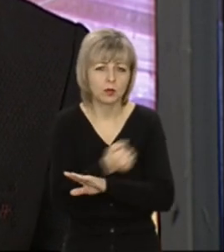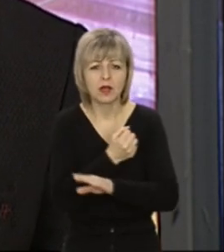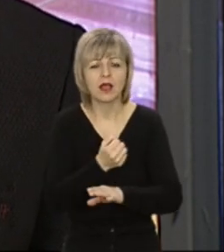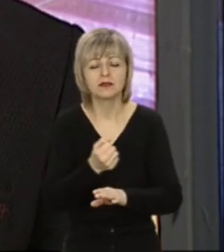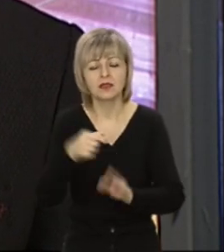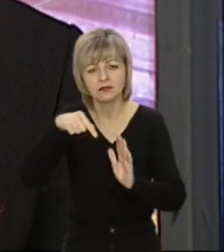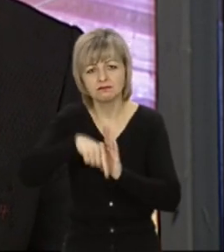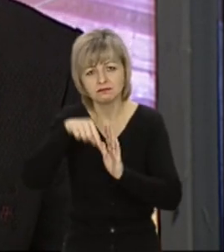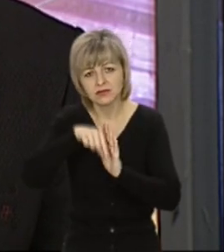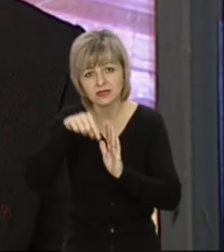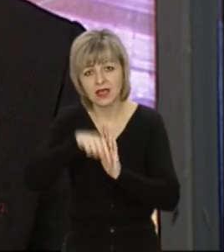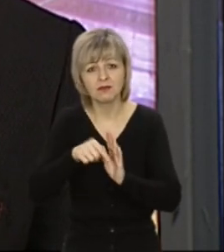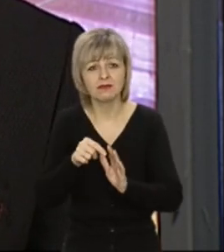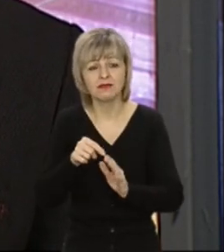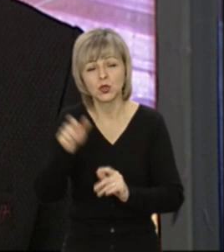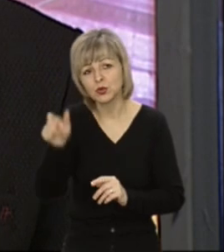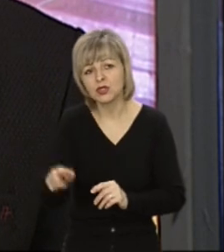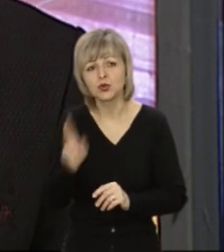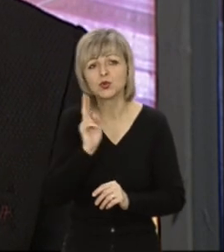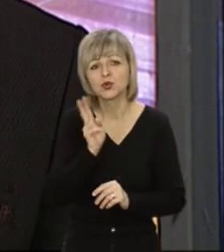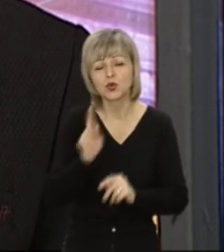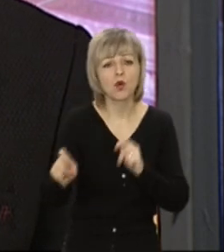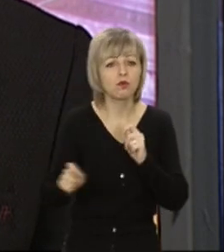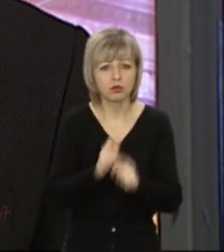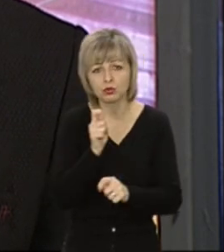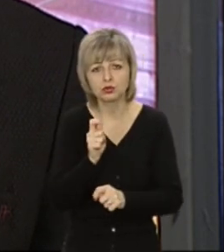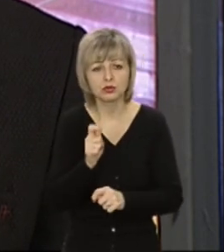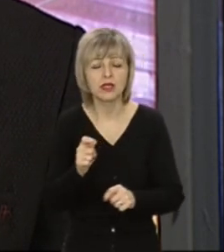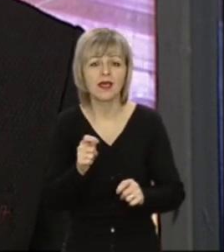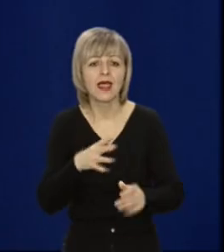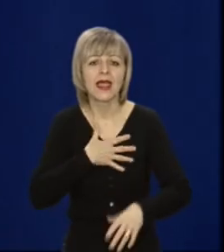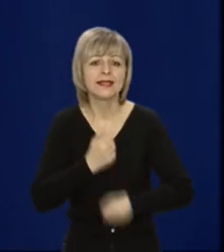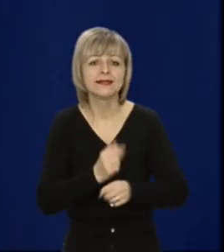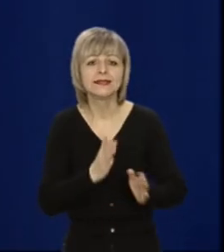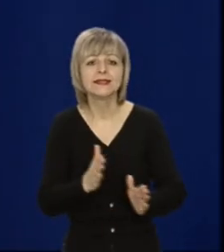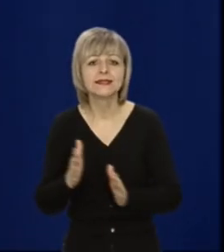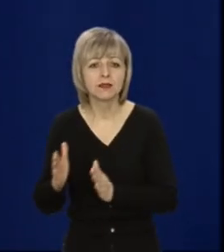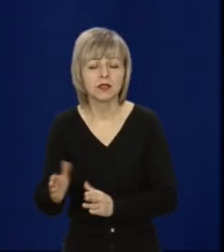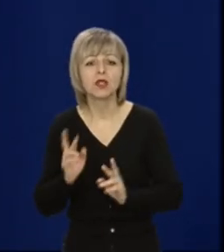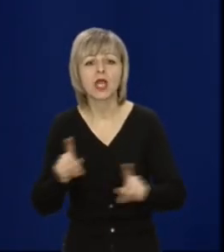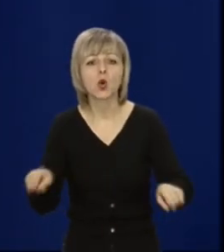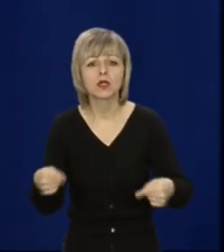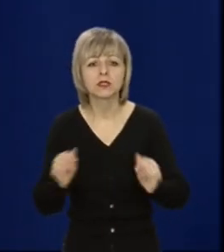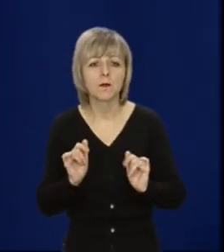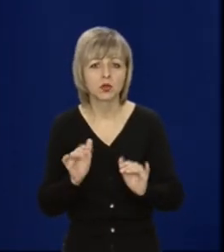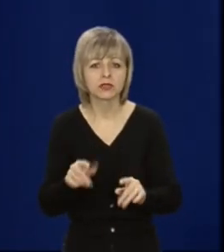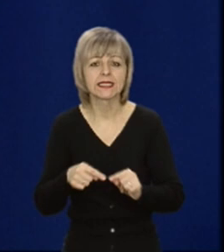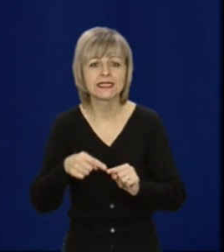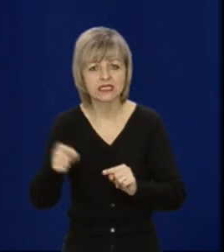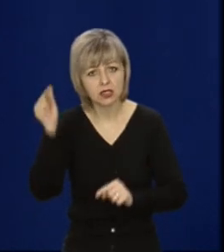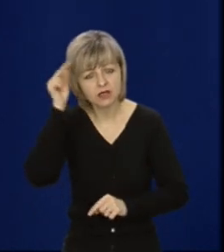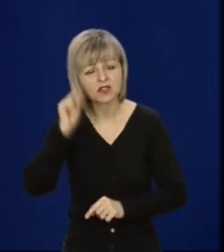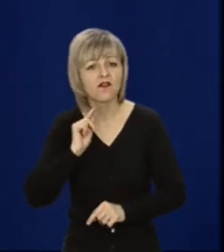здобувача освіти, який певним чином порушує дисципліну. Як організований процес дистанційного